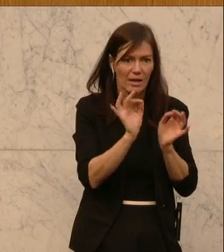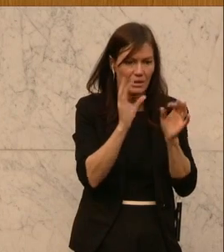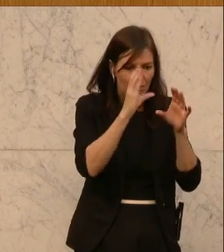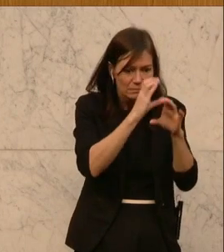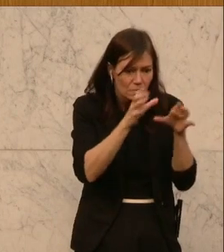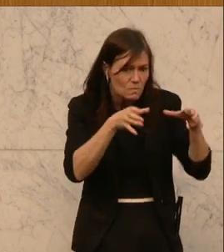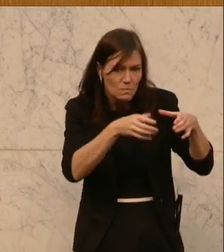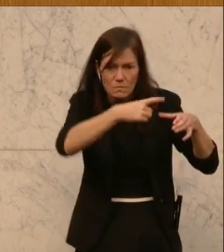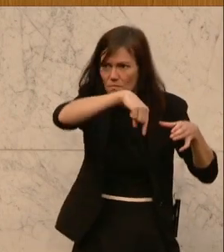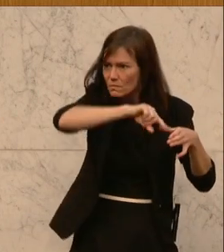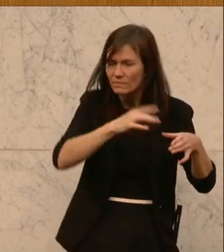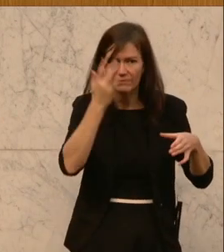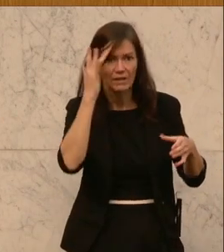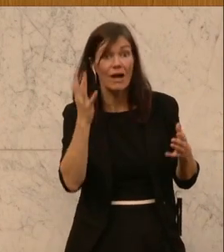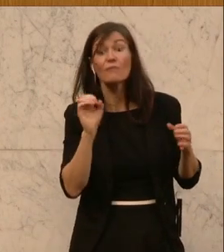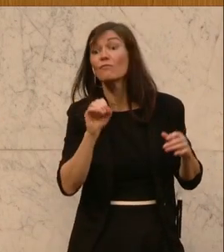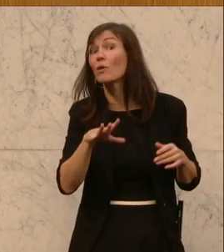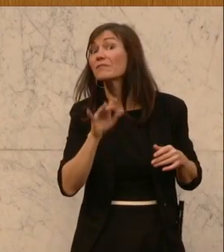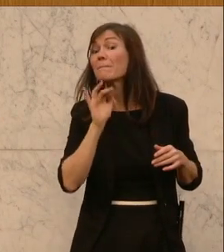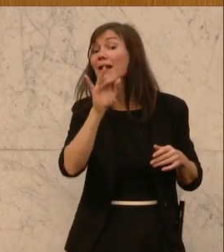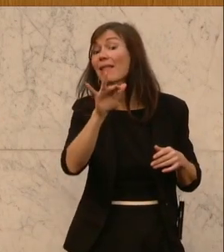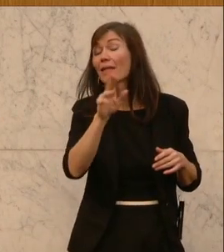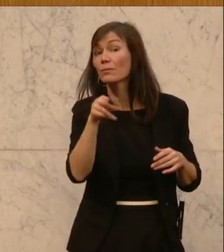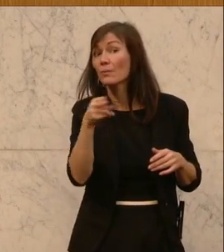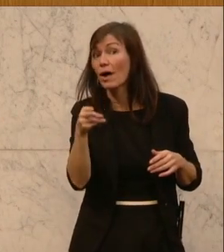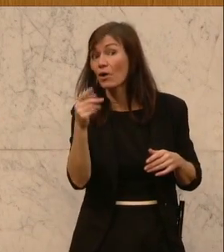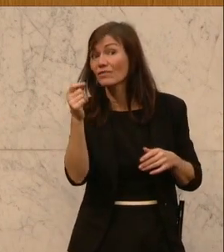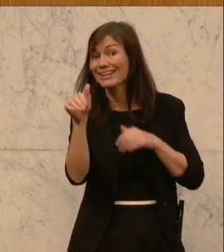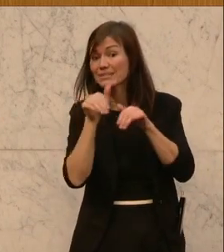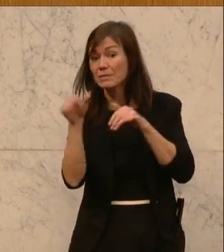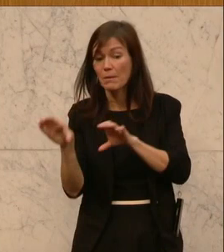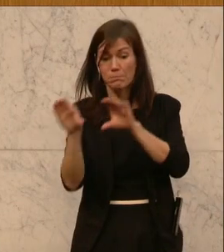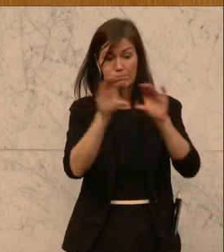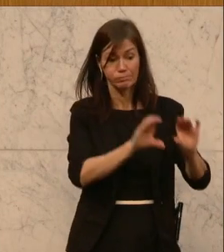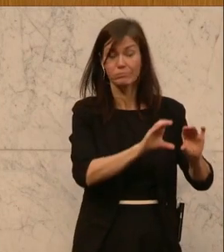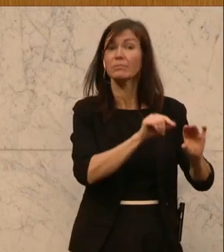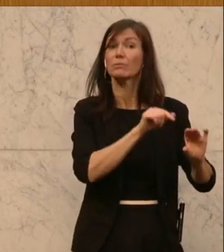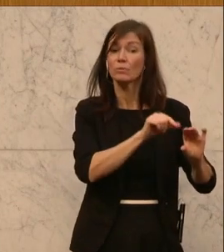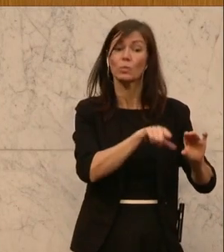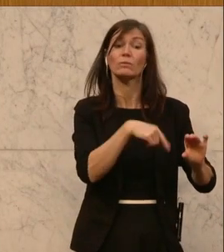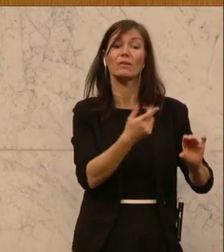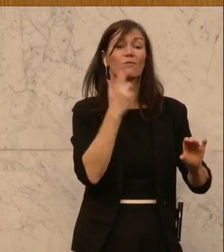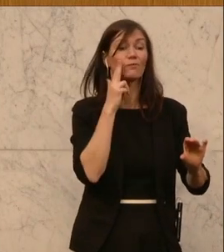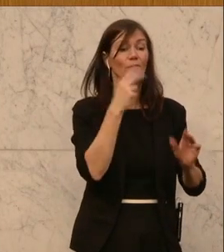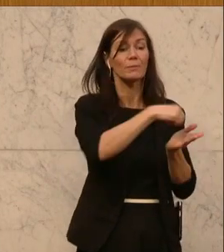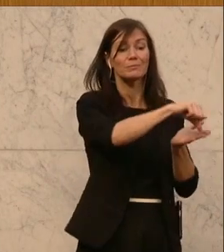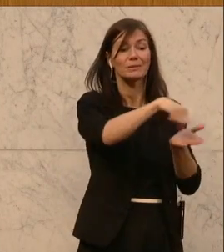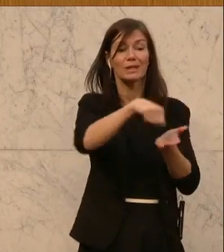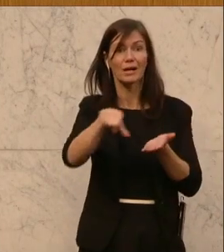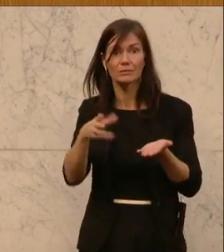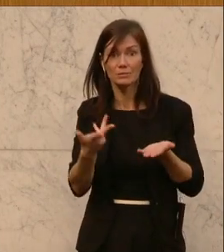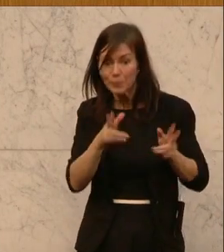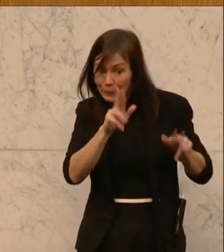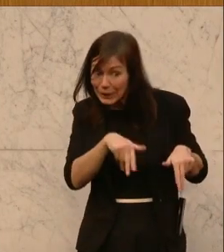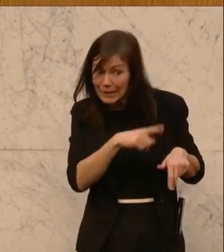wo 15 Milliarden vom Herrn Finanzminister hingeschoben wurden und dann an Unternehmen ausbezahlt wurden. Ja, haben die richtigen Unternehmen das